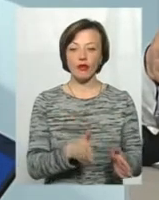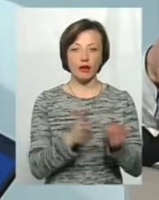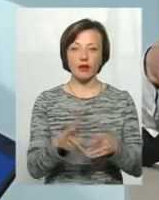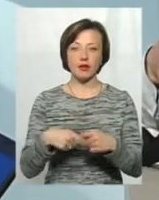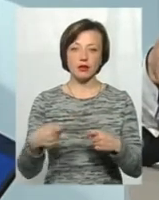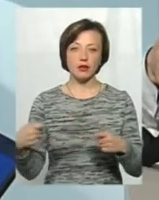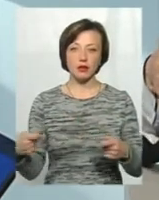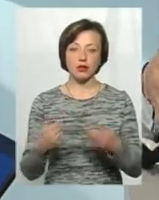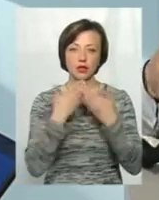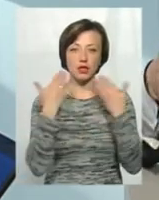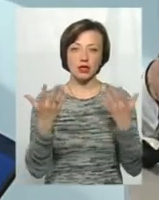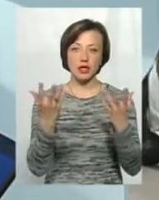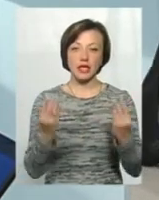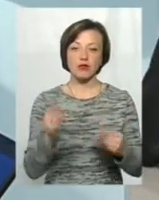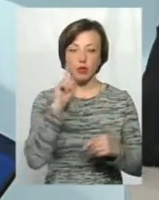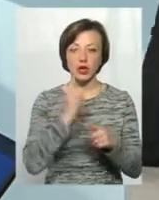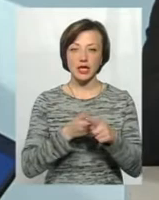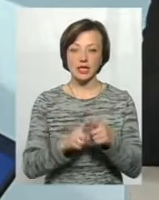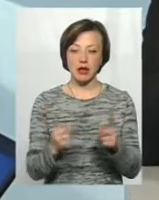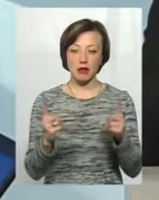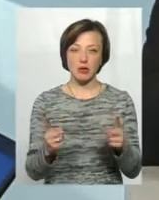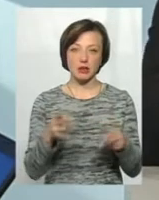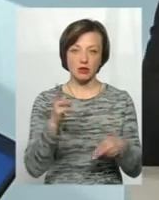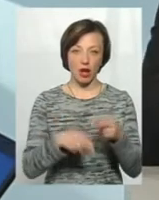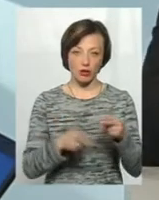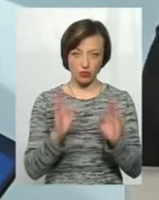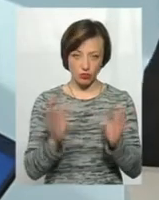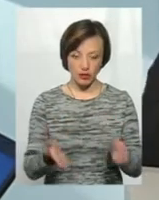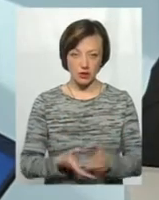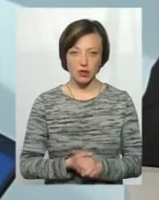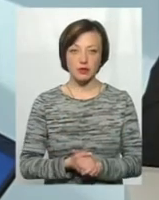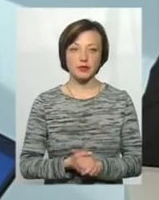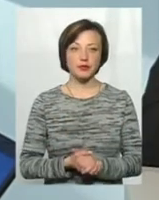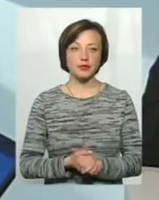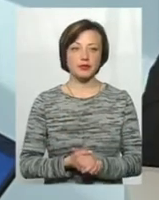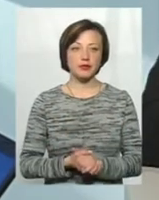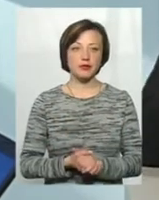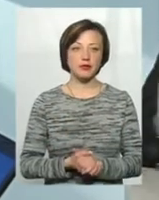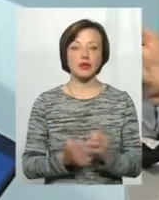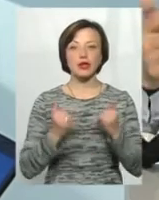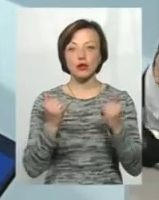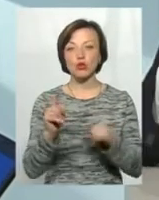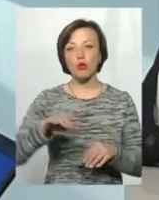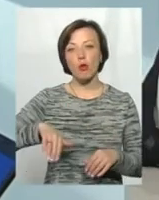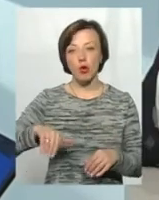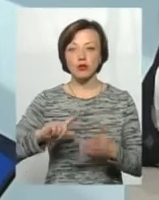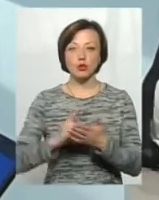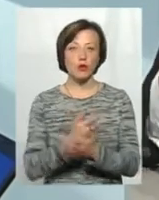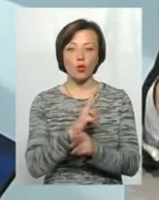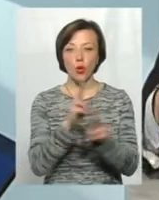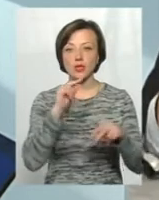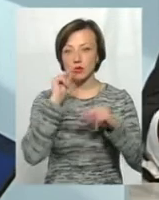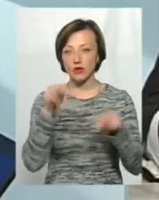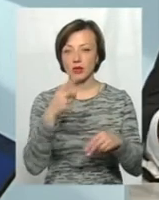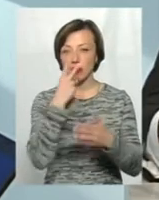десь до останніх днів, поки ці ліміти вже будуть десь вичерпуватися. для того, щоб потім знову когось не звинувати.